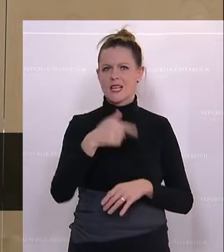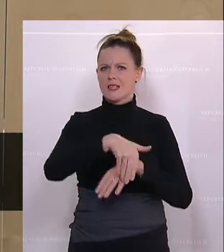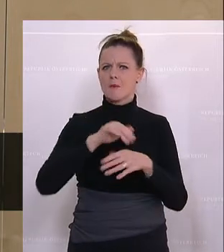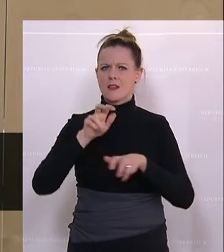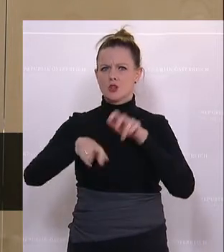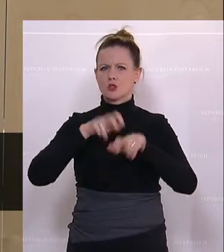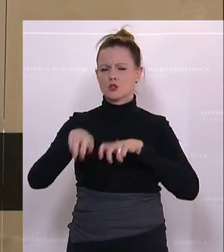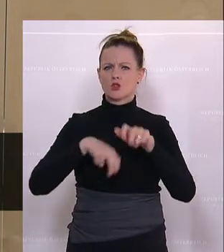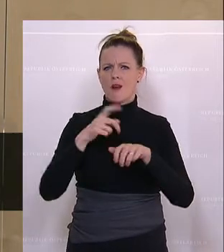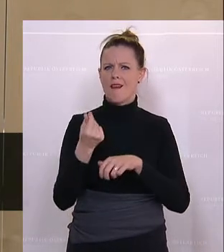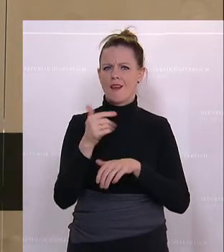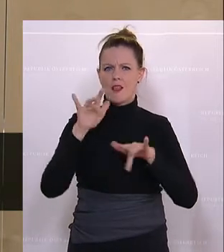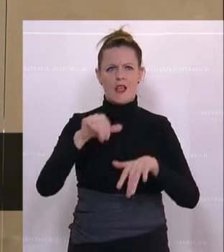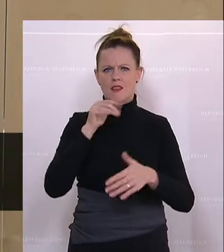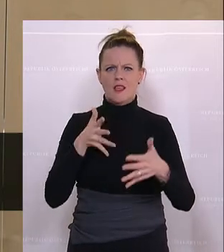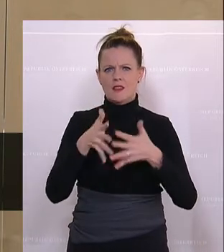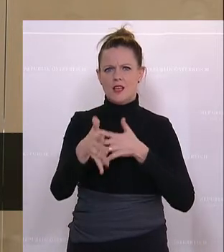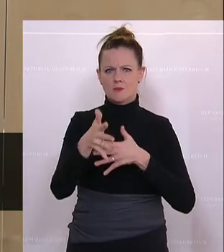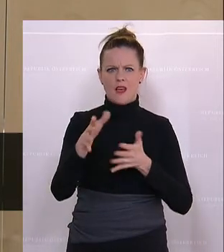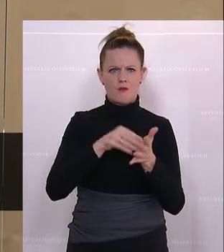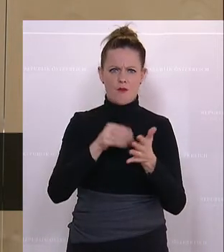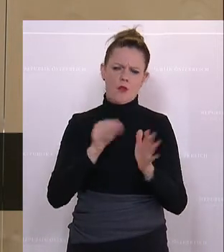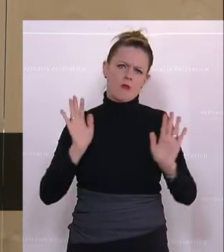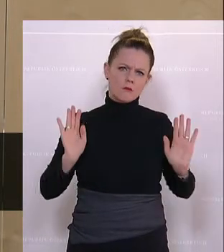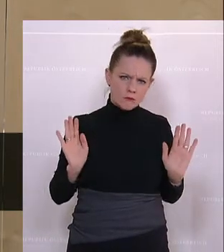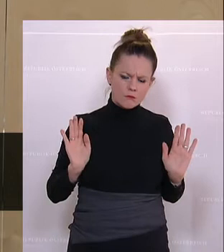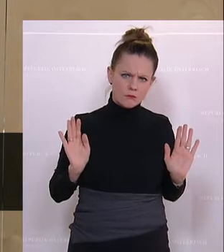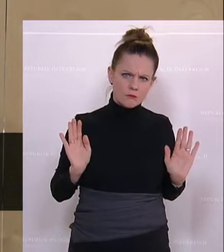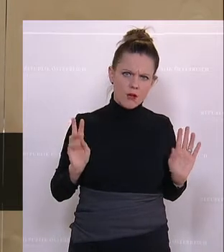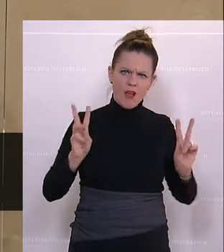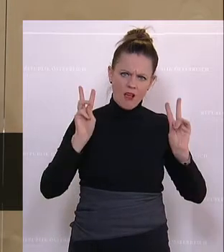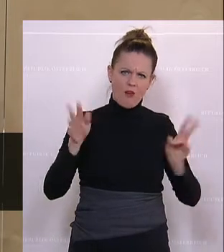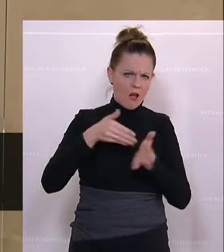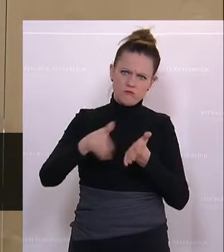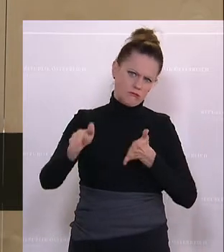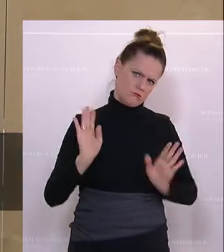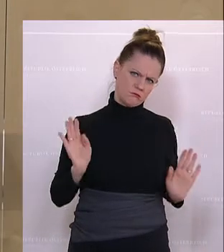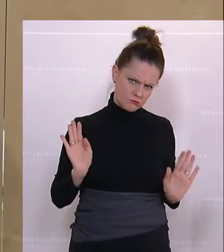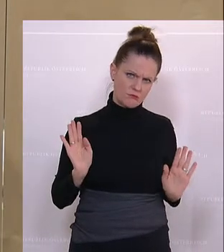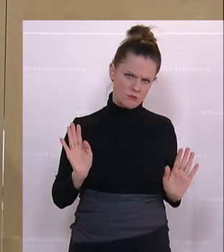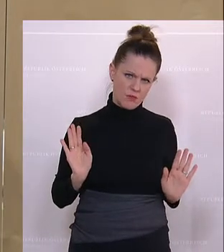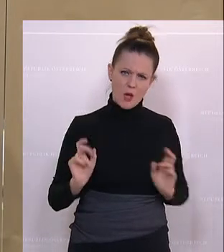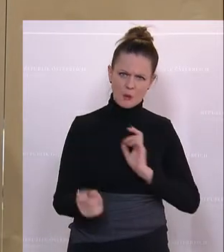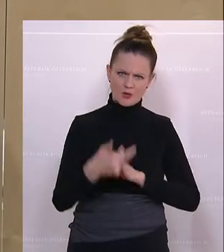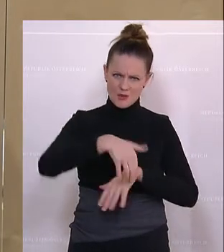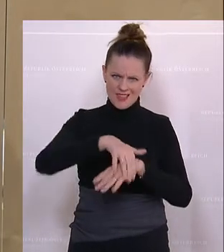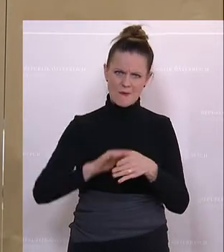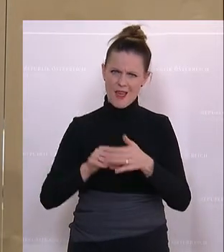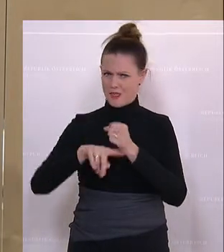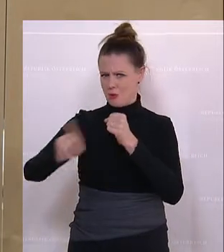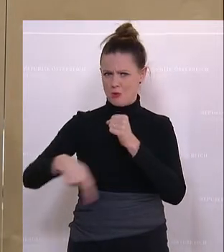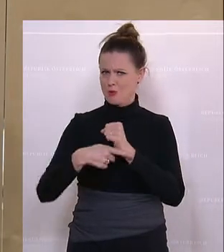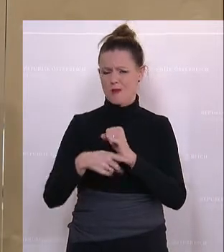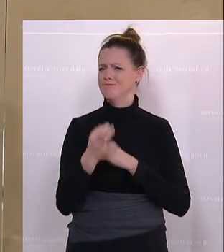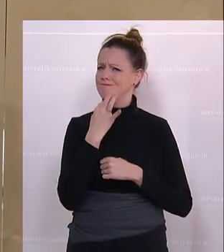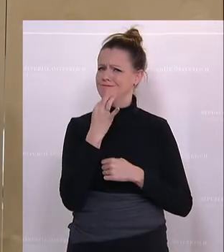die Gemeinden zur Verwendung haben, nicht transparent eingesetzt werden. Das möchte ich wirklich zurückweisen. Gerade die Gemeindebudgets sind sehr